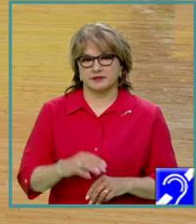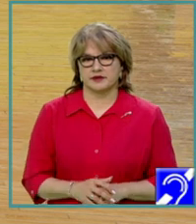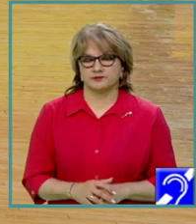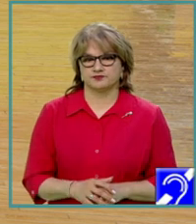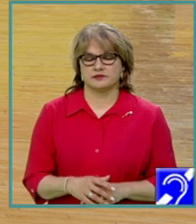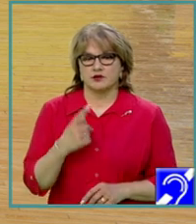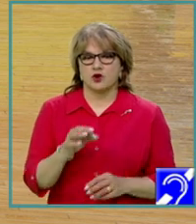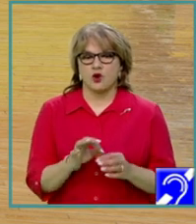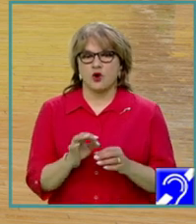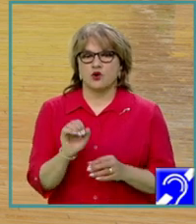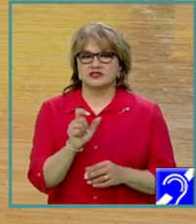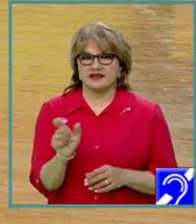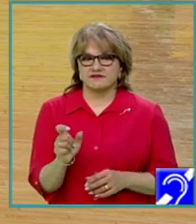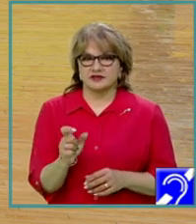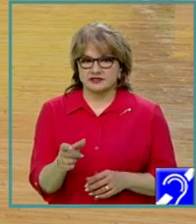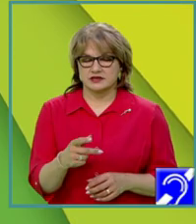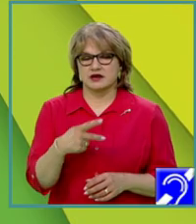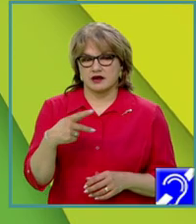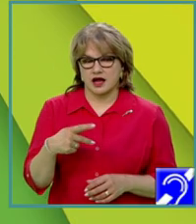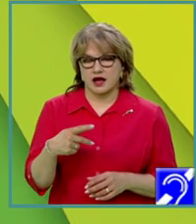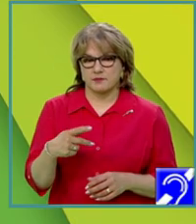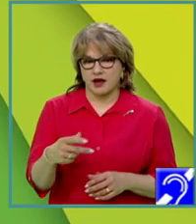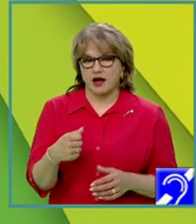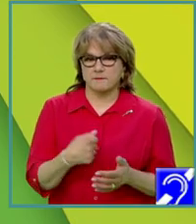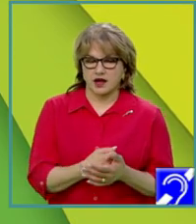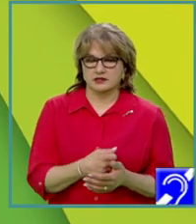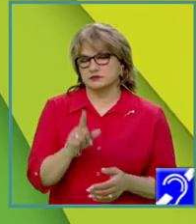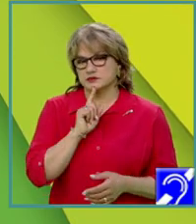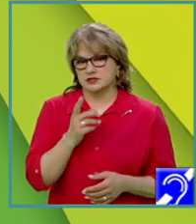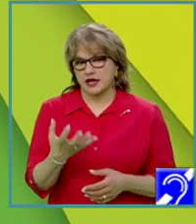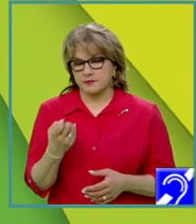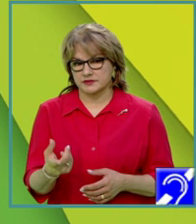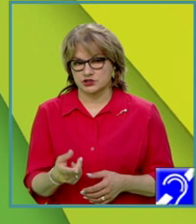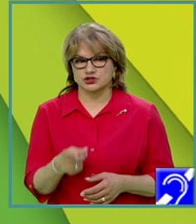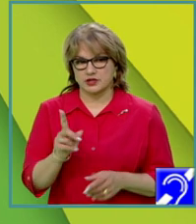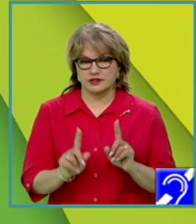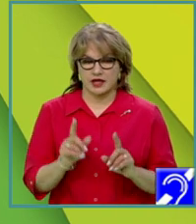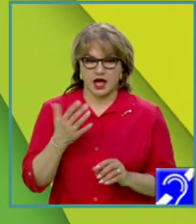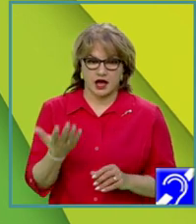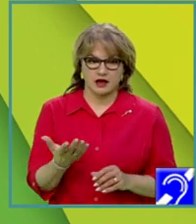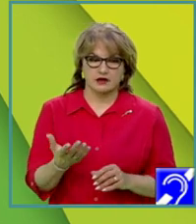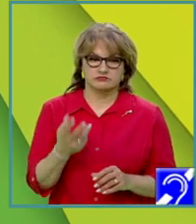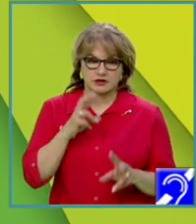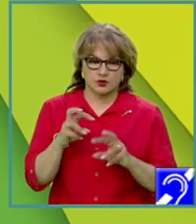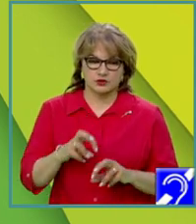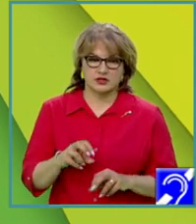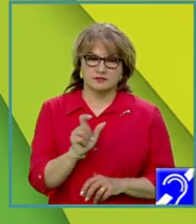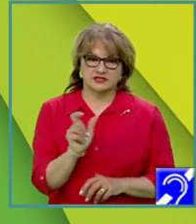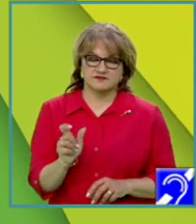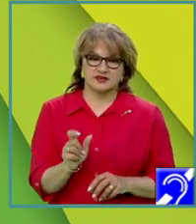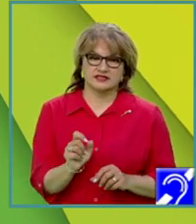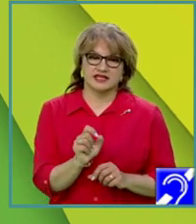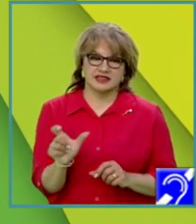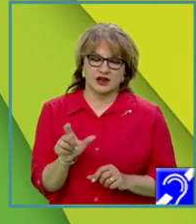de lungime K cu suma valorilor maximă presupune că atunci când căutăm secvențele de